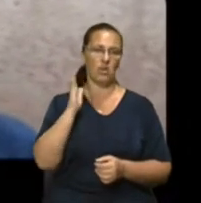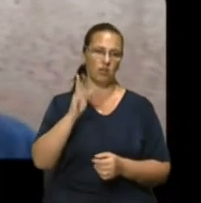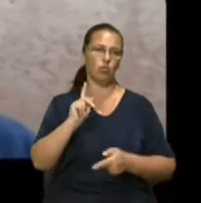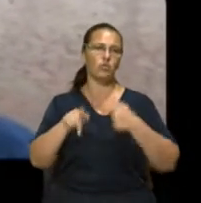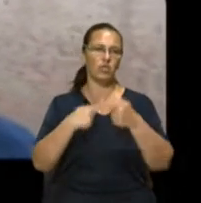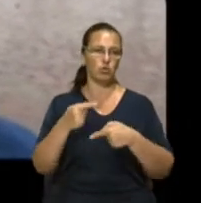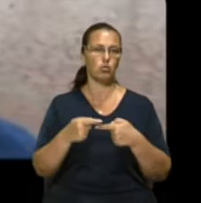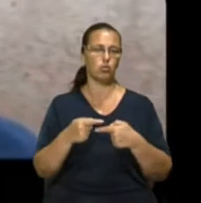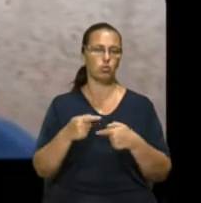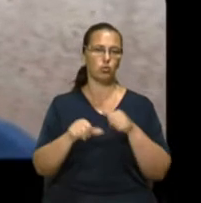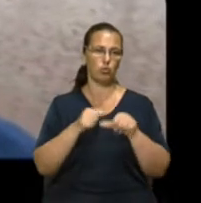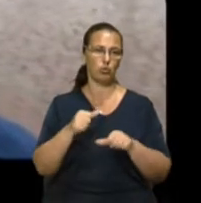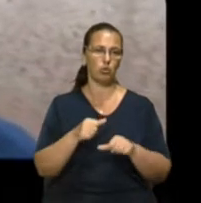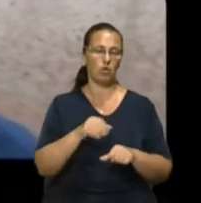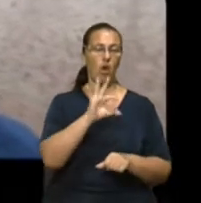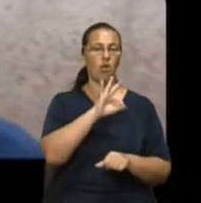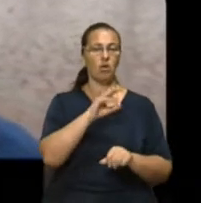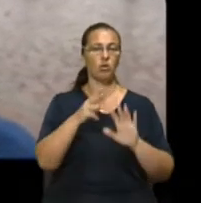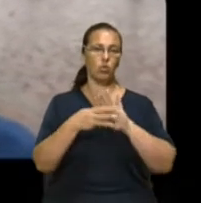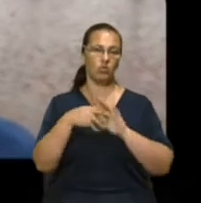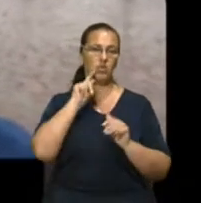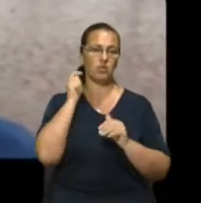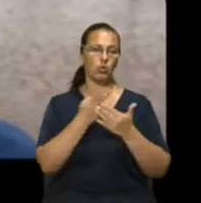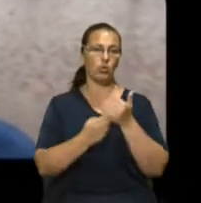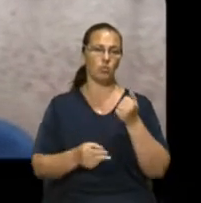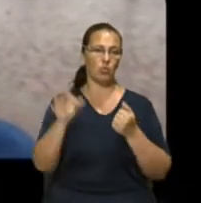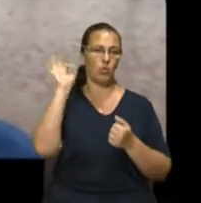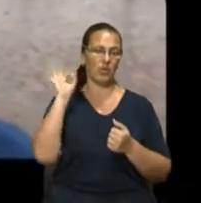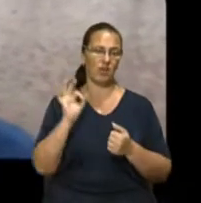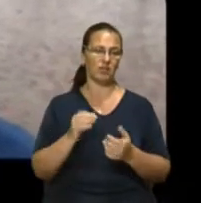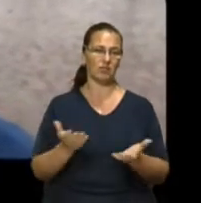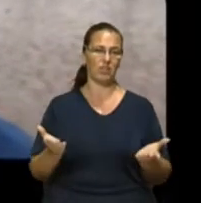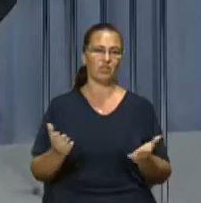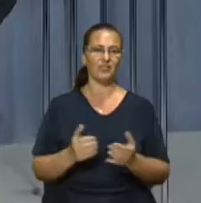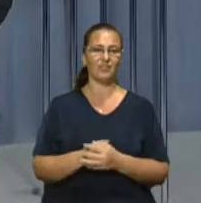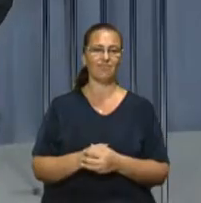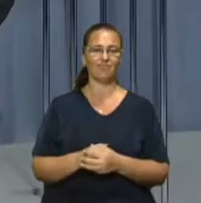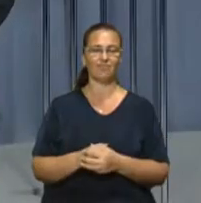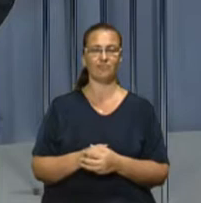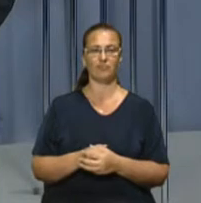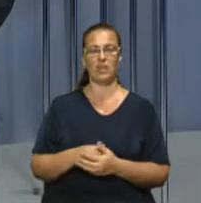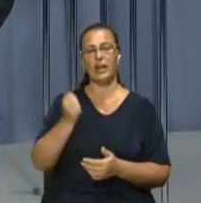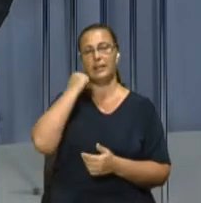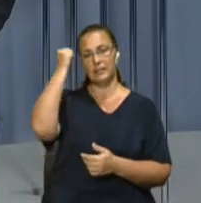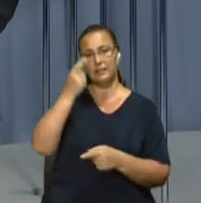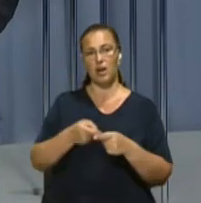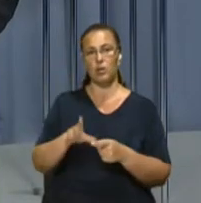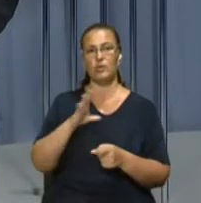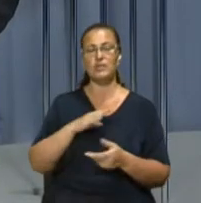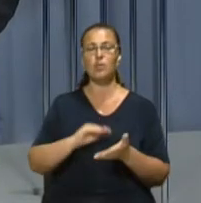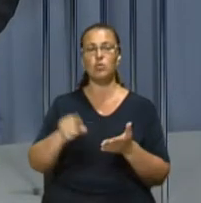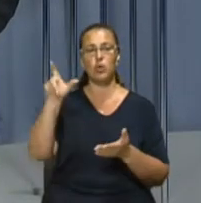0-8 програла збірна України Німеччині сьогодні на стадіоні «Арена Львів». Дякую, це був наш